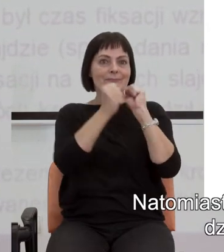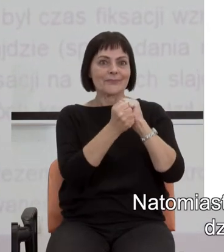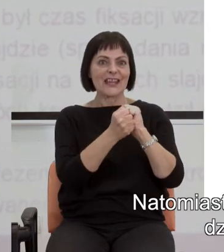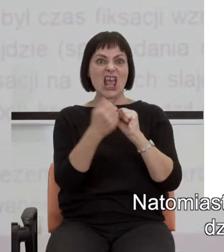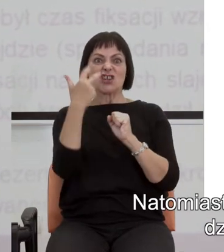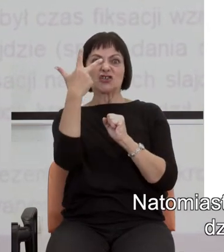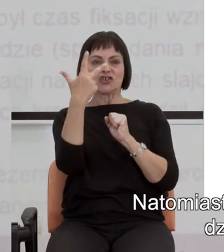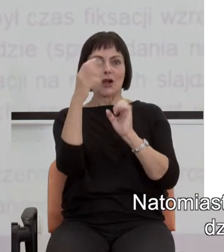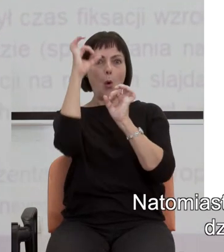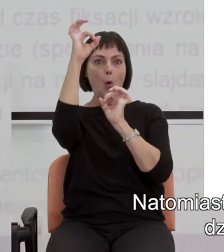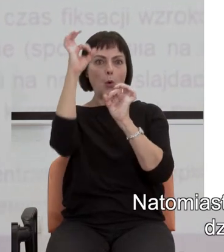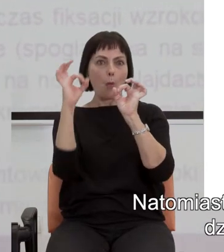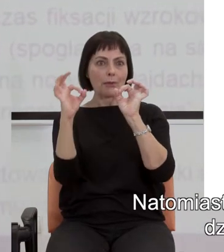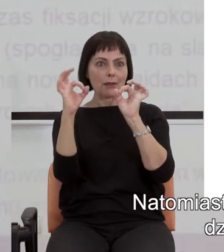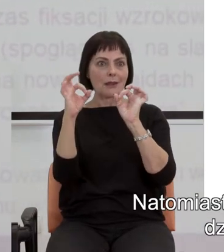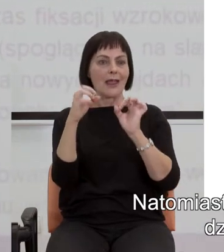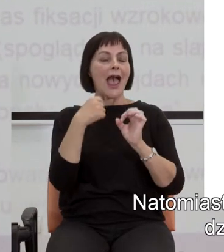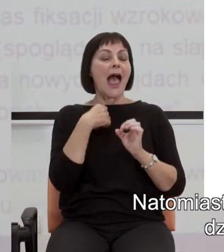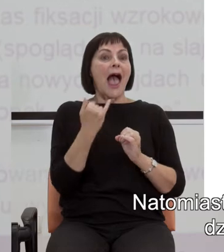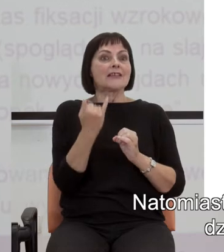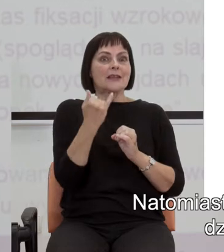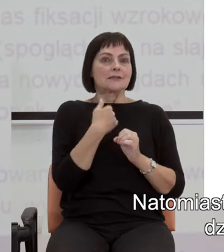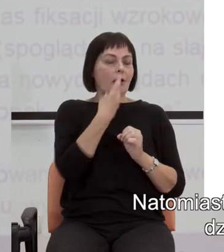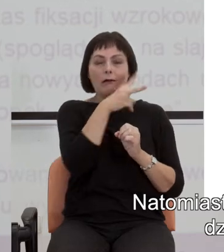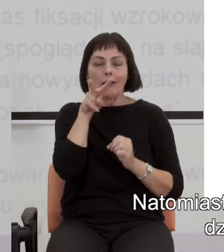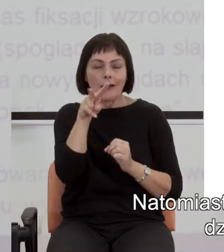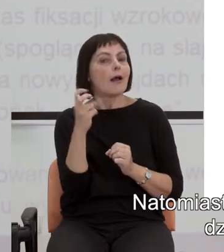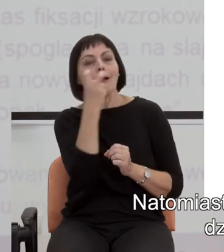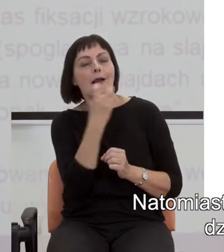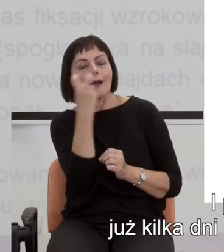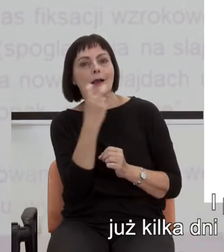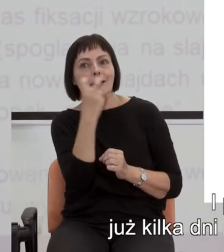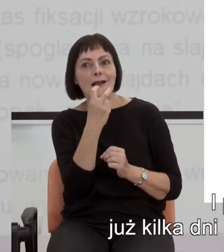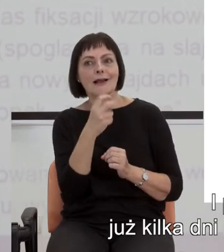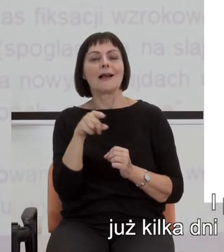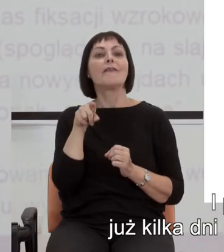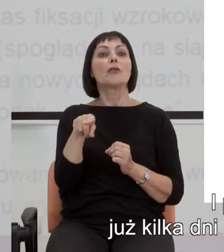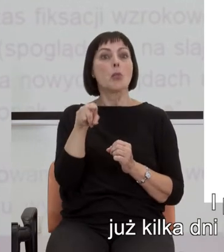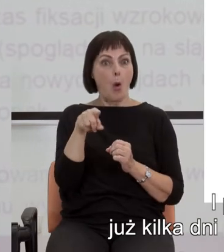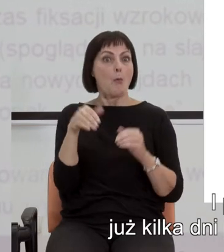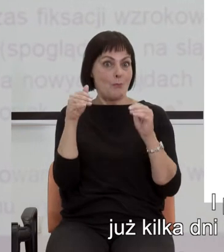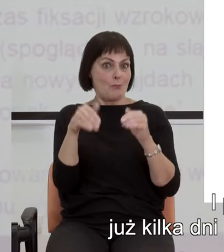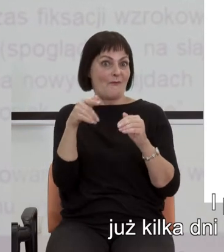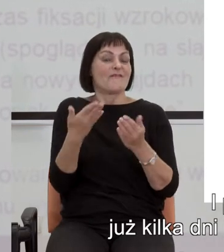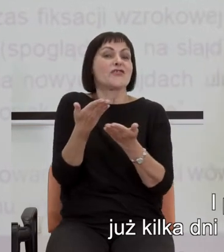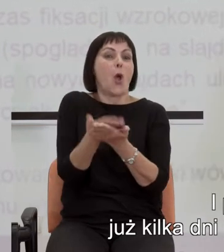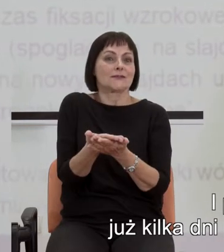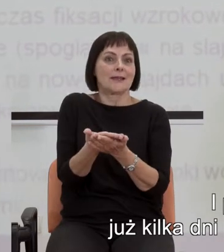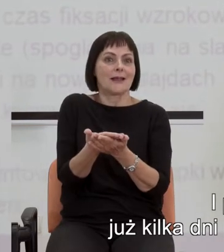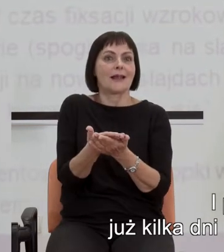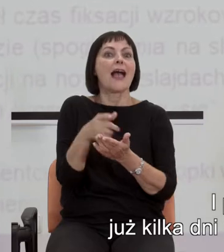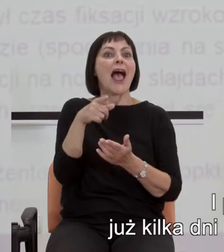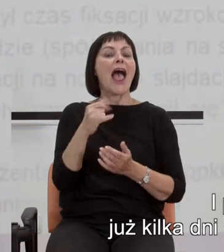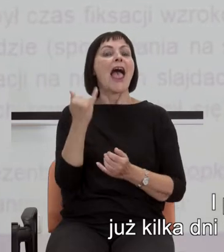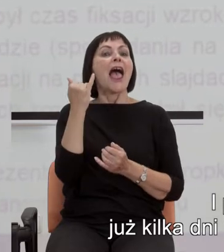trzy kropki, dziecko odzyskiwało zainteresowanie. I potem możemy wnosić, że